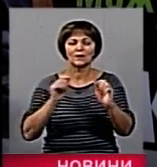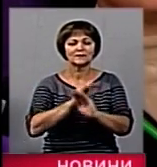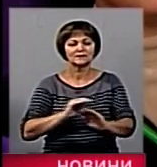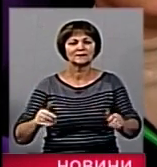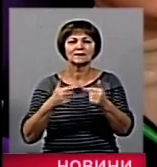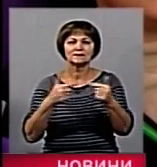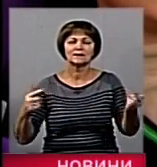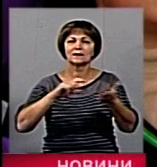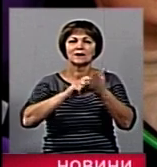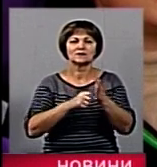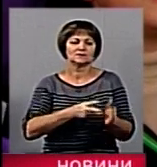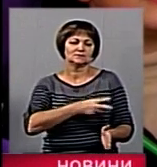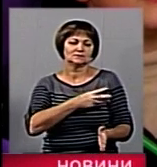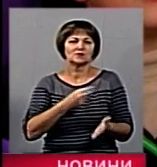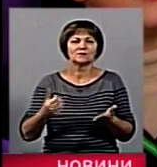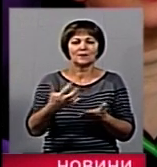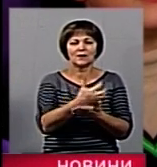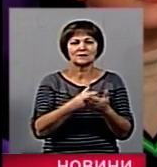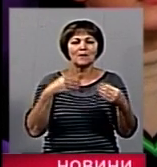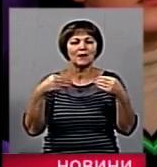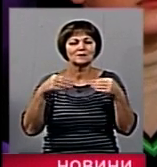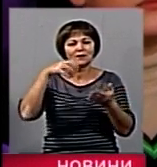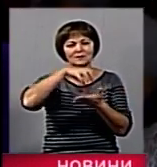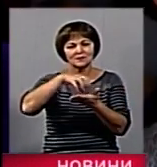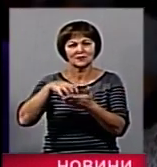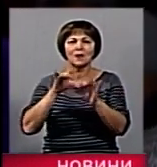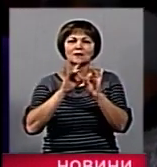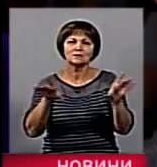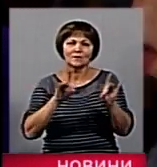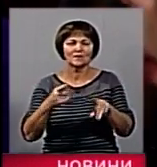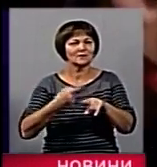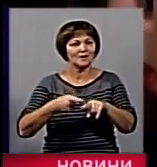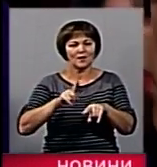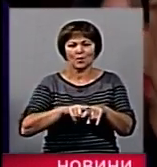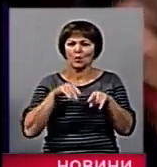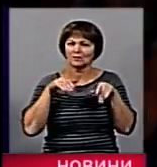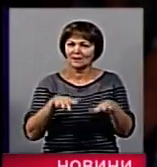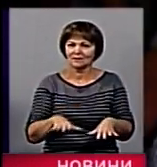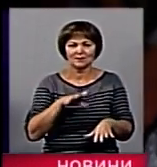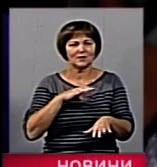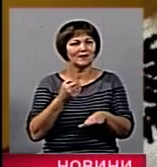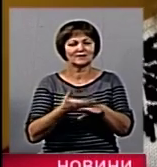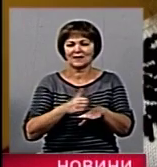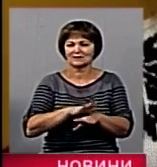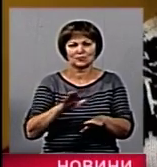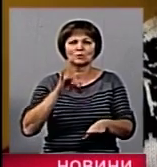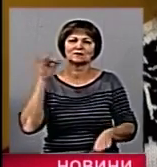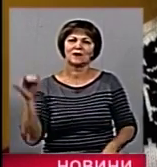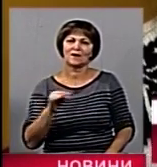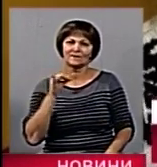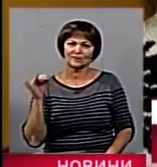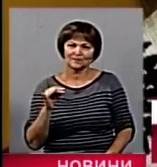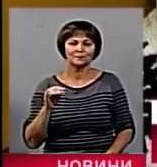різних класів охоче долучилися до збору пластмасових кришечок. Розповідають, робити таку справу було нескладно і цікаво. Там